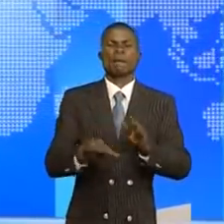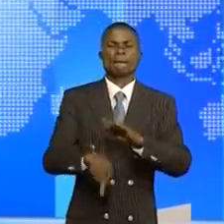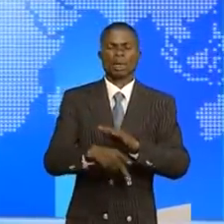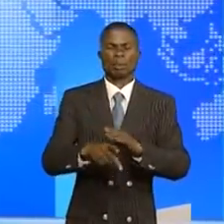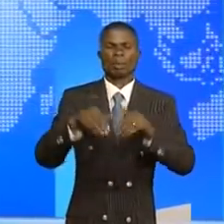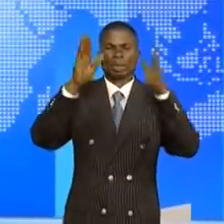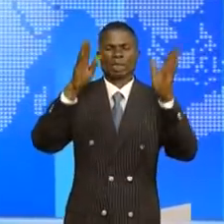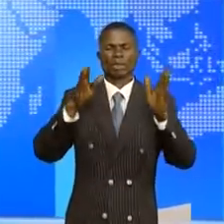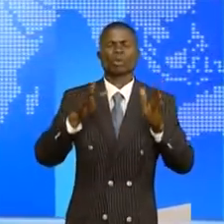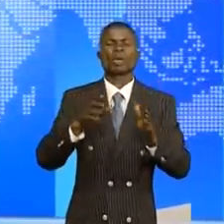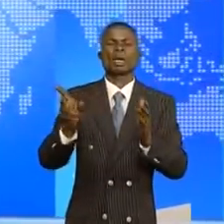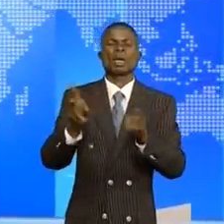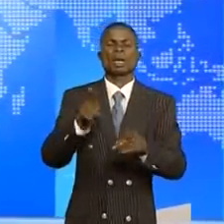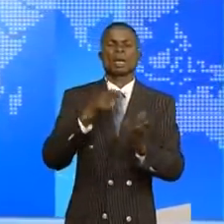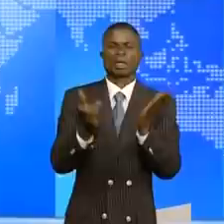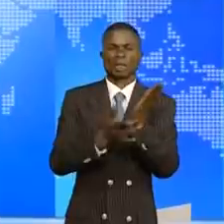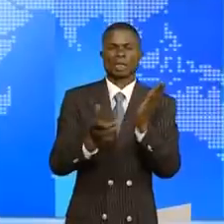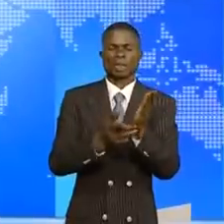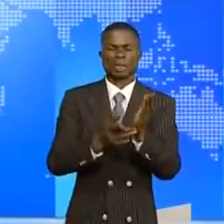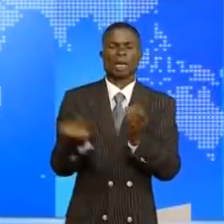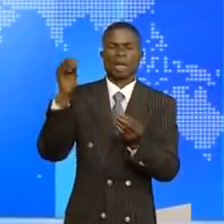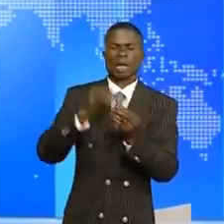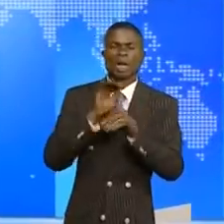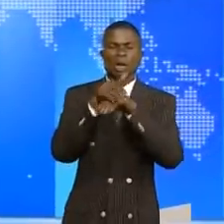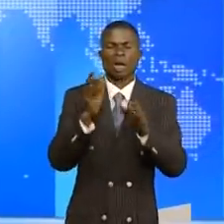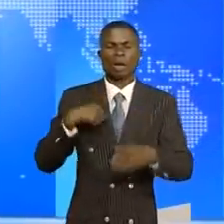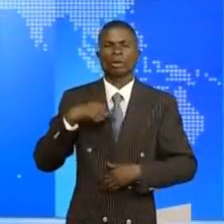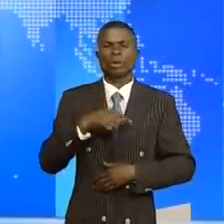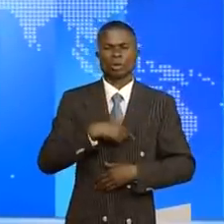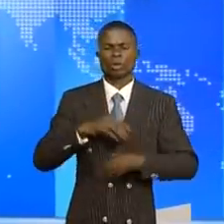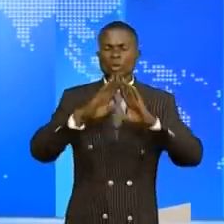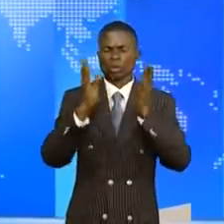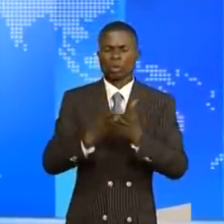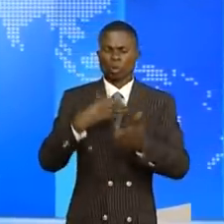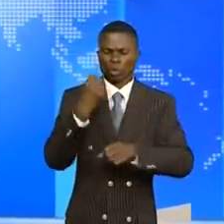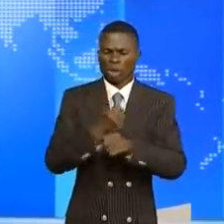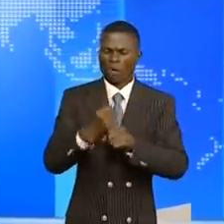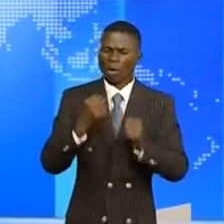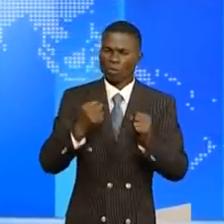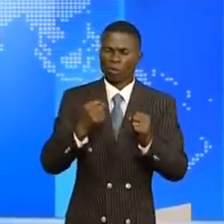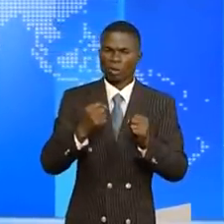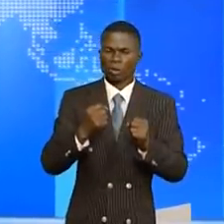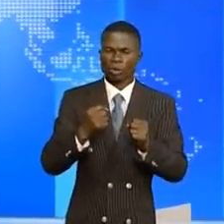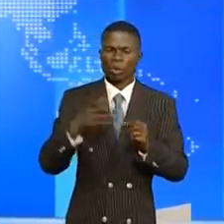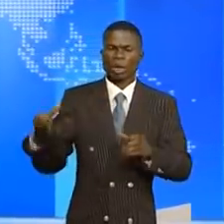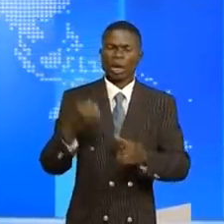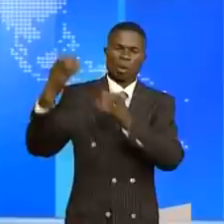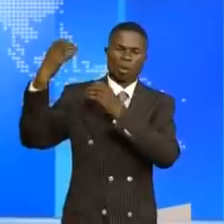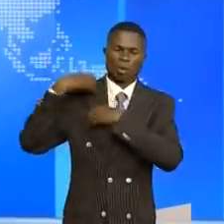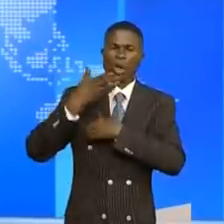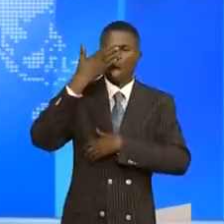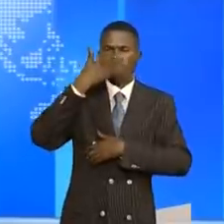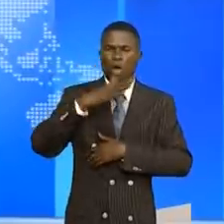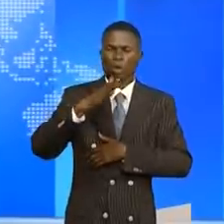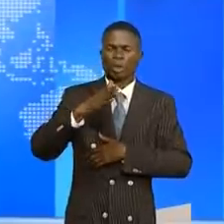saisissons par ailleurs cette occasion pour rénouveler notre engagement à tout mettre en œuvre pour que la prise en charge médicale